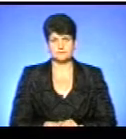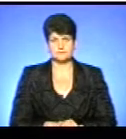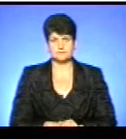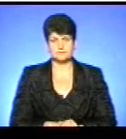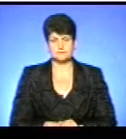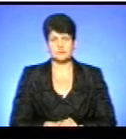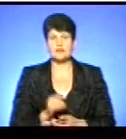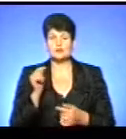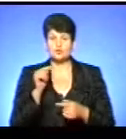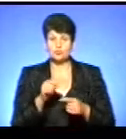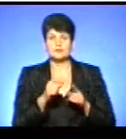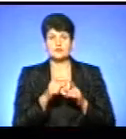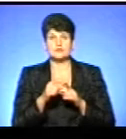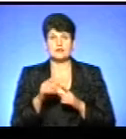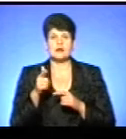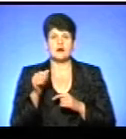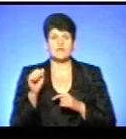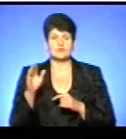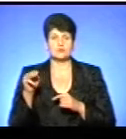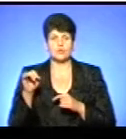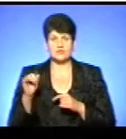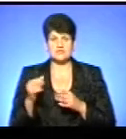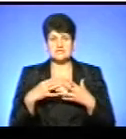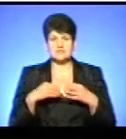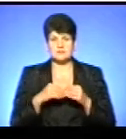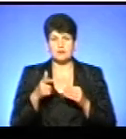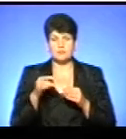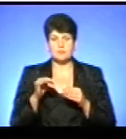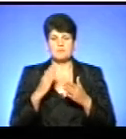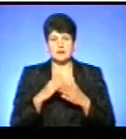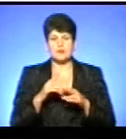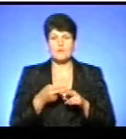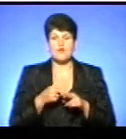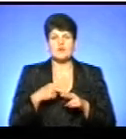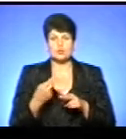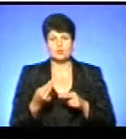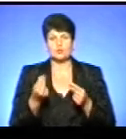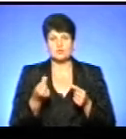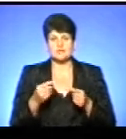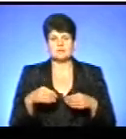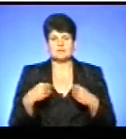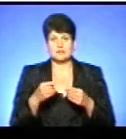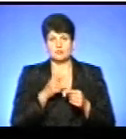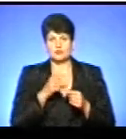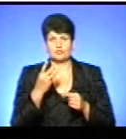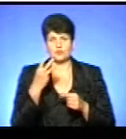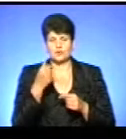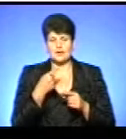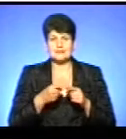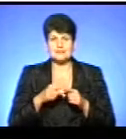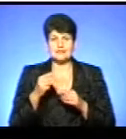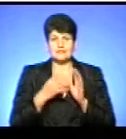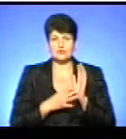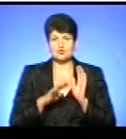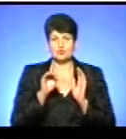Вітак, за словами Людмили Гавткович, сім'я Гуйван має повернути кошти, які їм нарахували впродовж трьох років. А це – 91